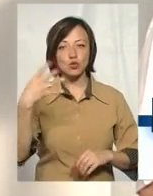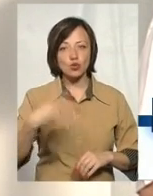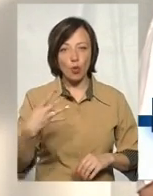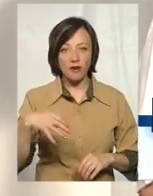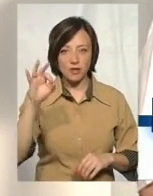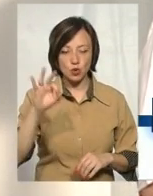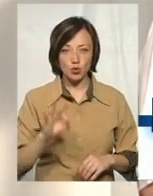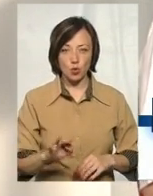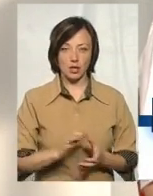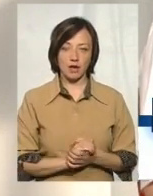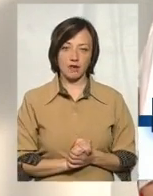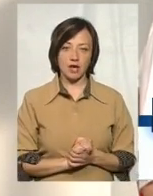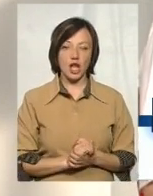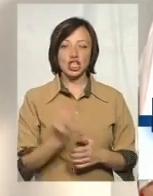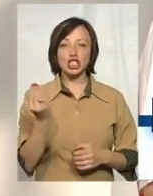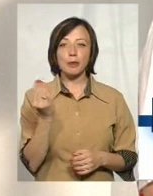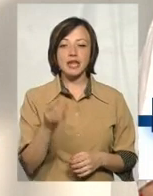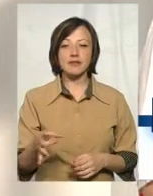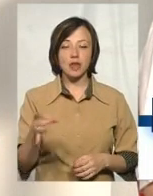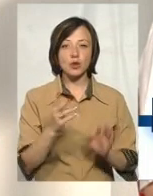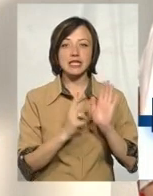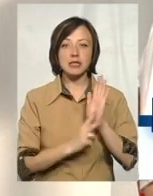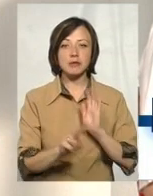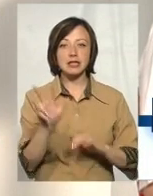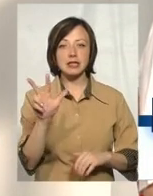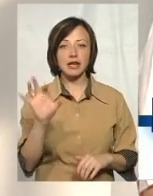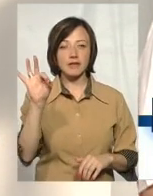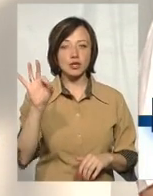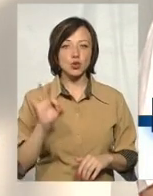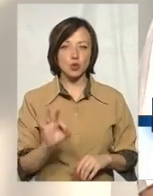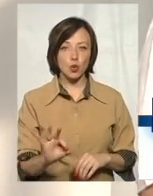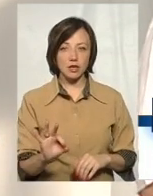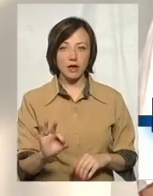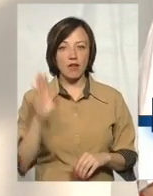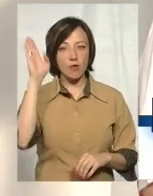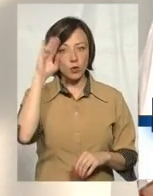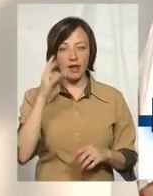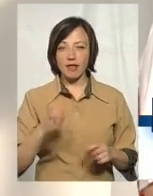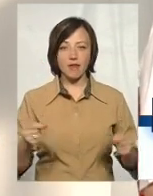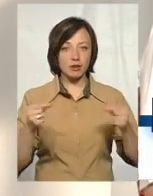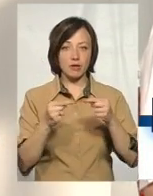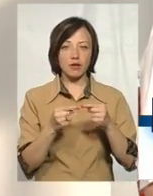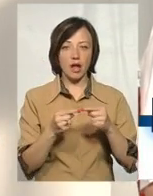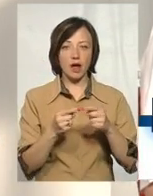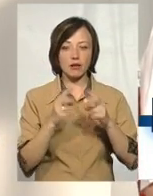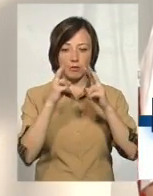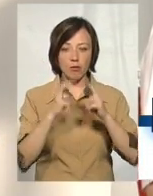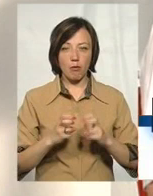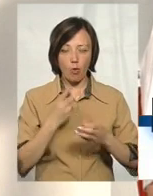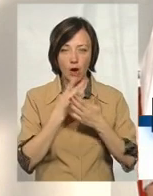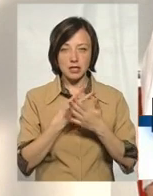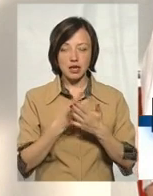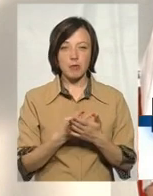40%, Шепетівський – 73%. Води не відповідають по мікробіологічним показникам.